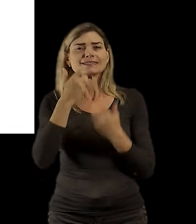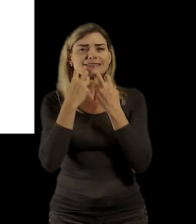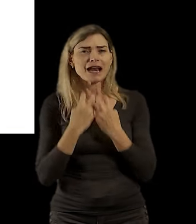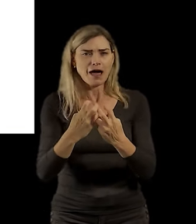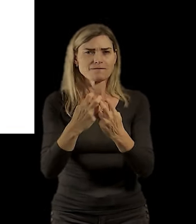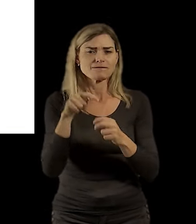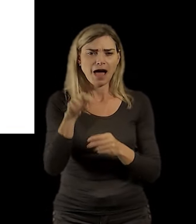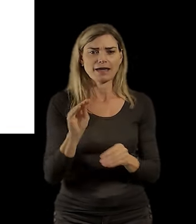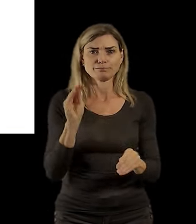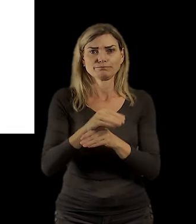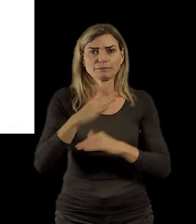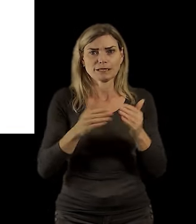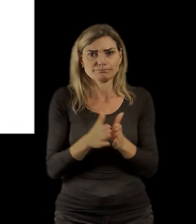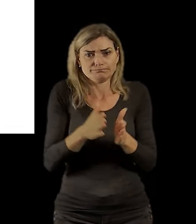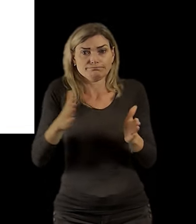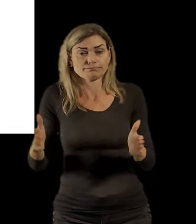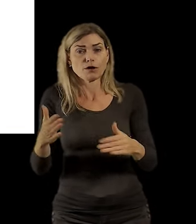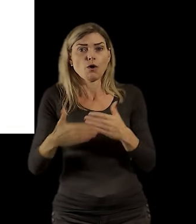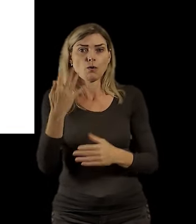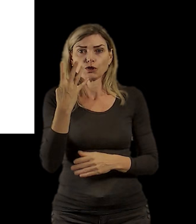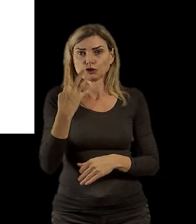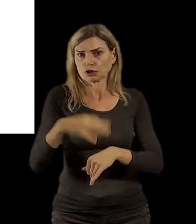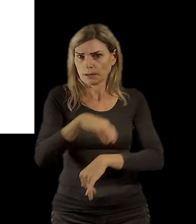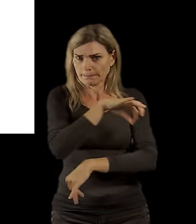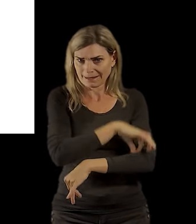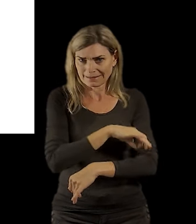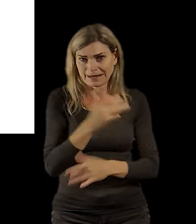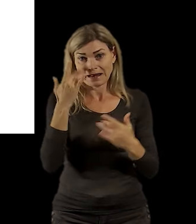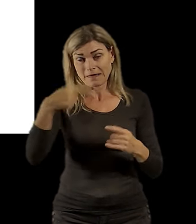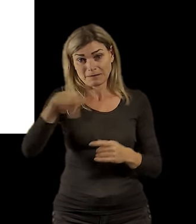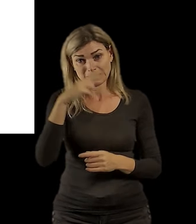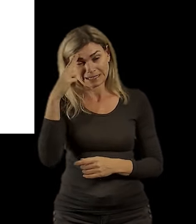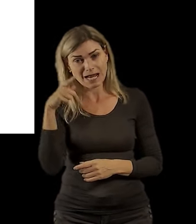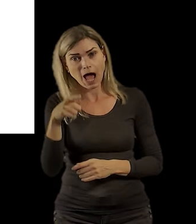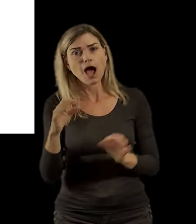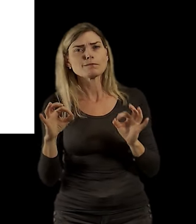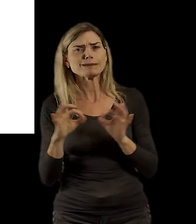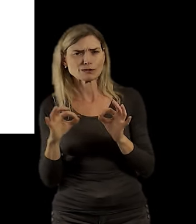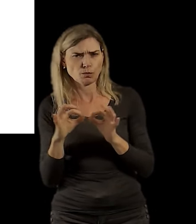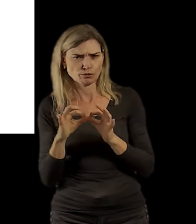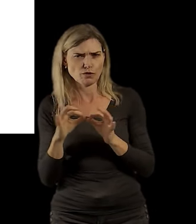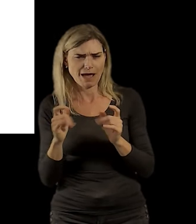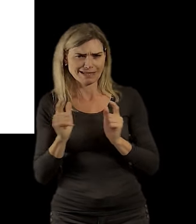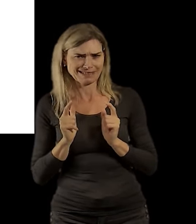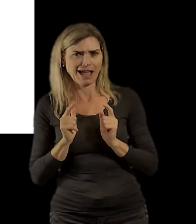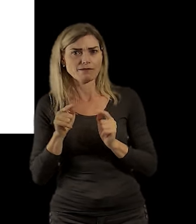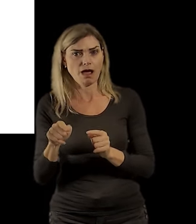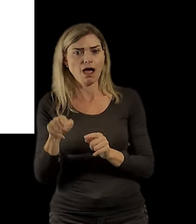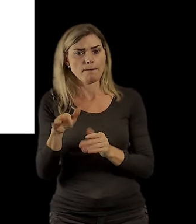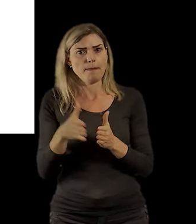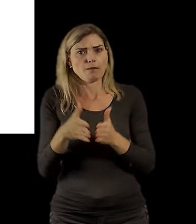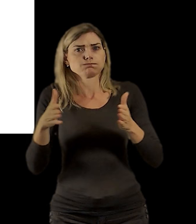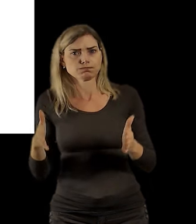jsme rozšířili přibližně na 4 metry, možná pokud jste někdy přestupovali třeba na Biskupcové, tak víte,